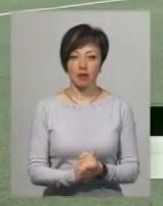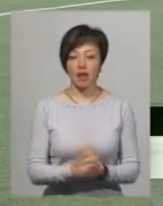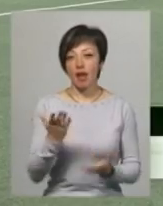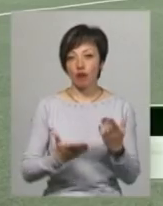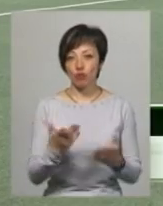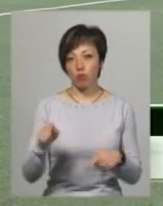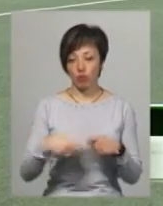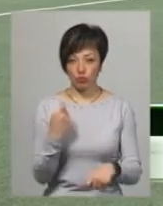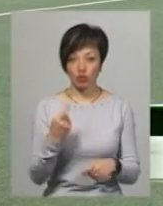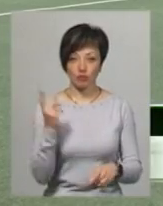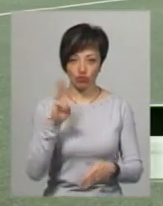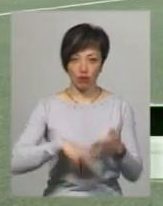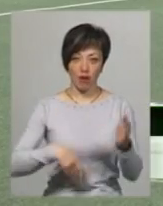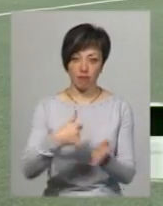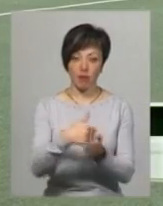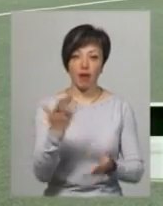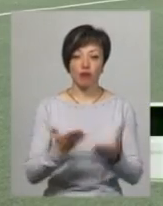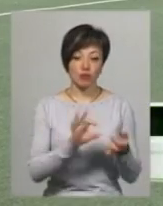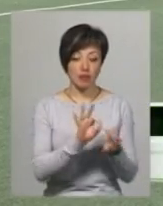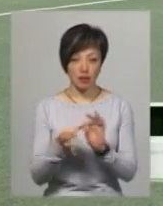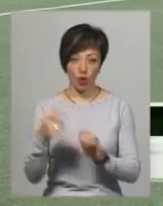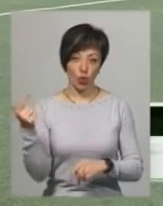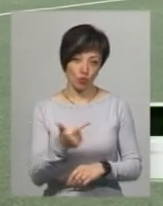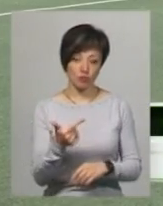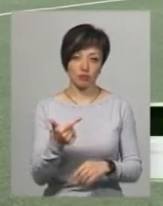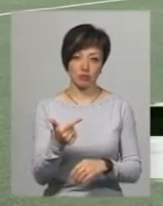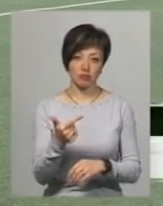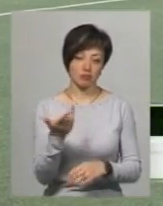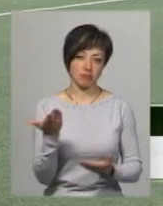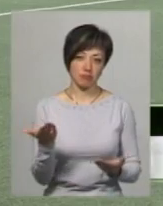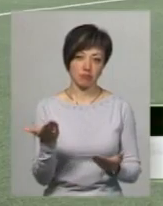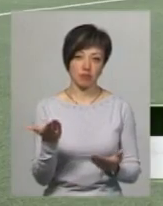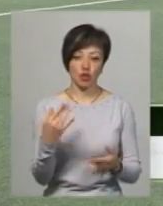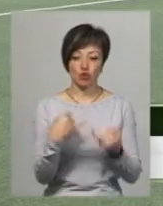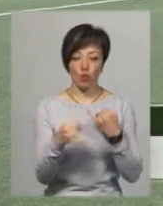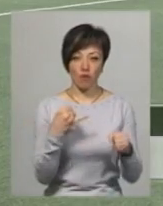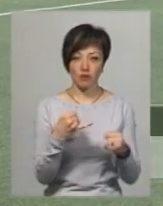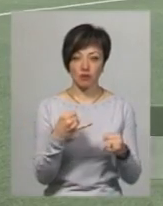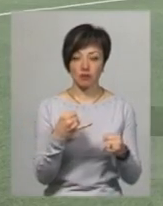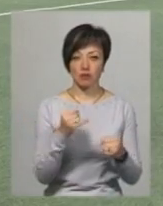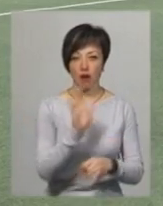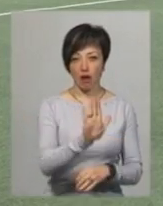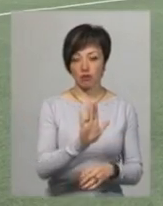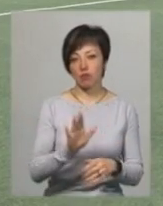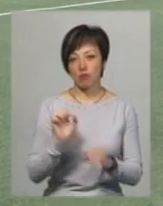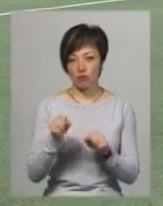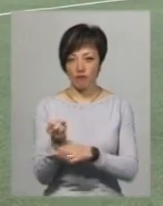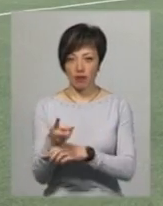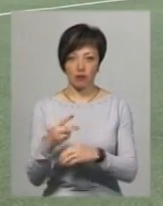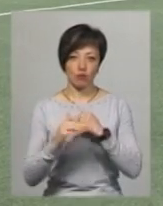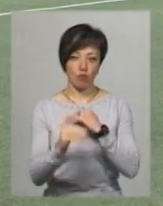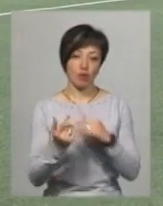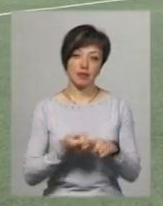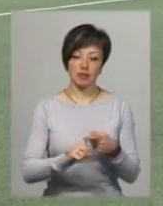штрафний удар, якщо вже більш складне, грубше, то вже там є. Жовті карточки можуть навіть і вигнати з поля,